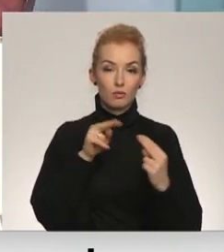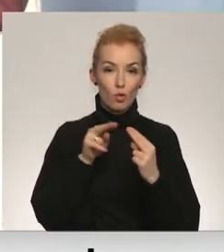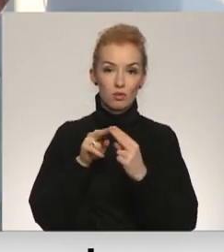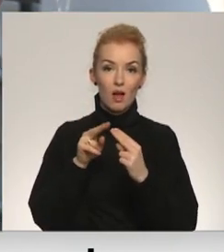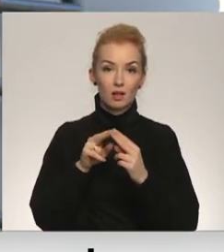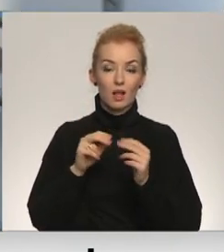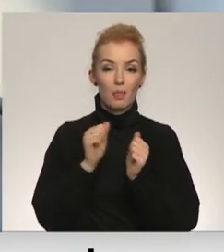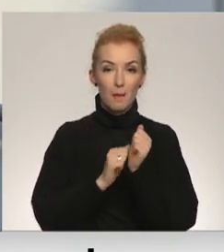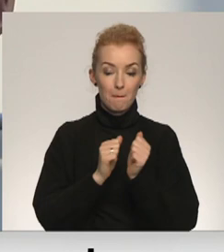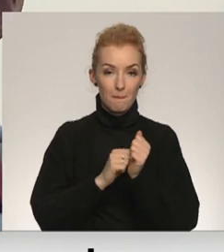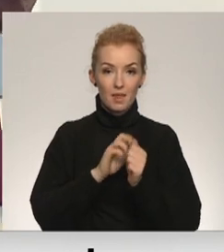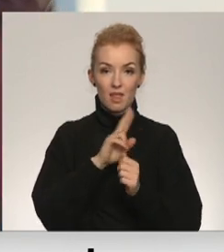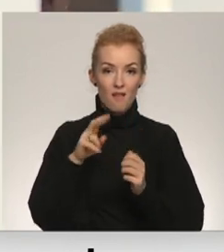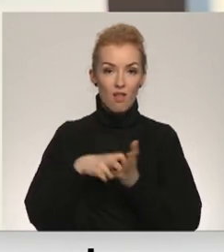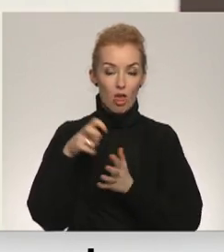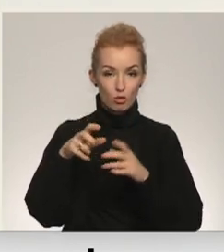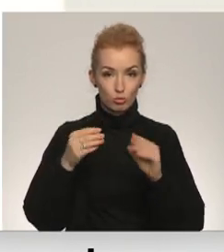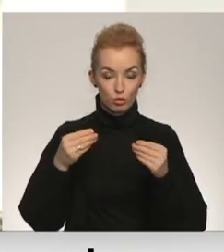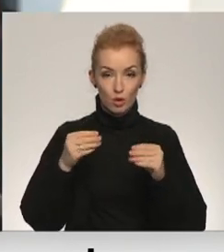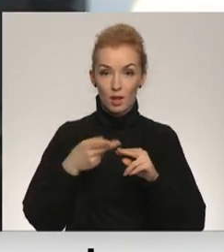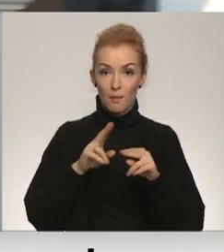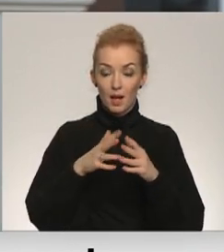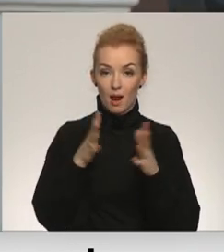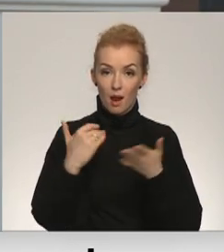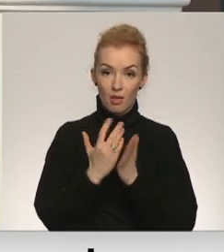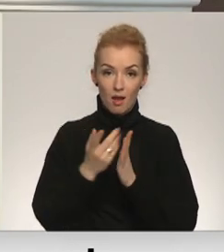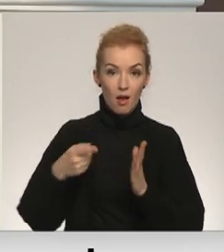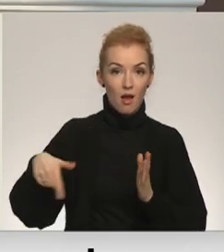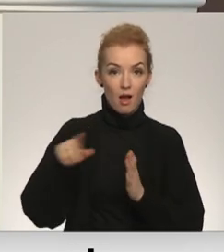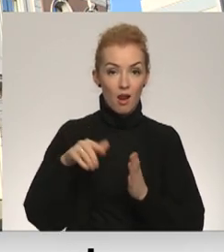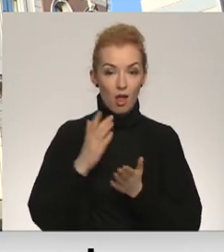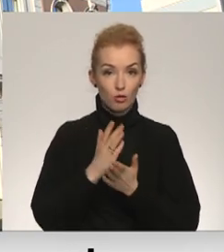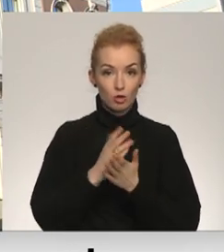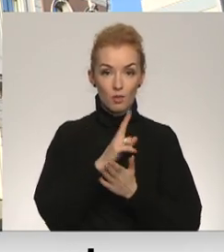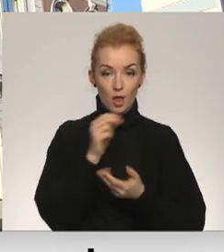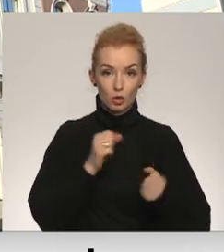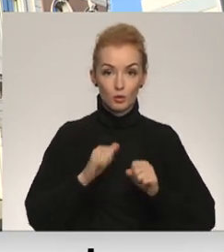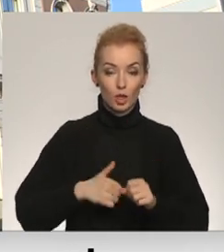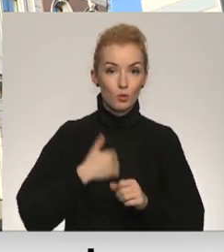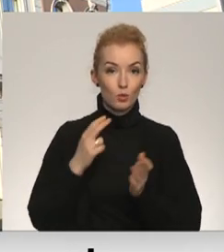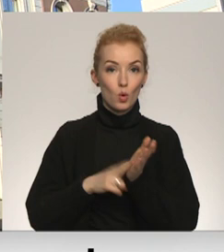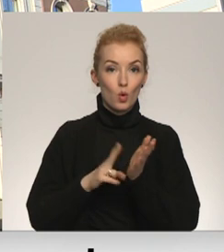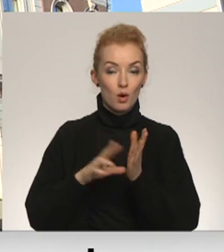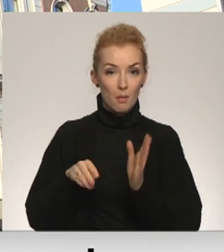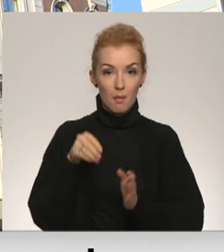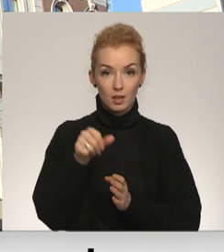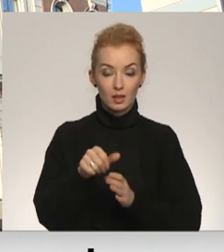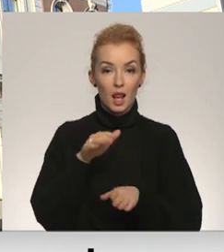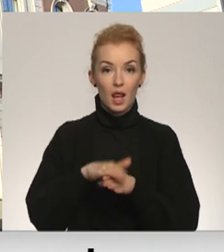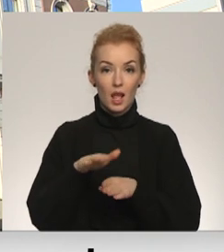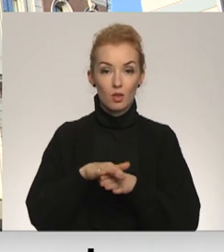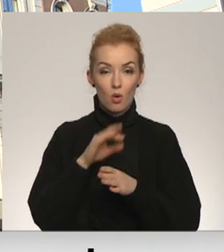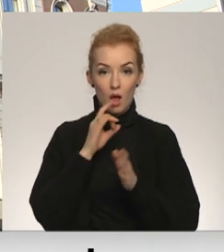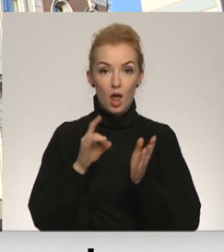iedzīvotājiem. Turklāt domas ieskatā lielākā daļa no esošajiem nekustamā īpašuma nodokļa maksātājiem – lieto